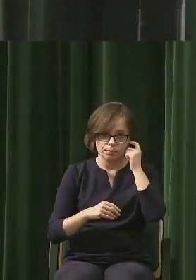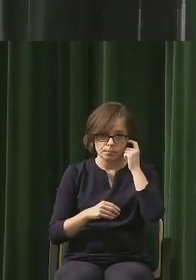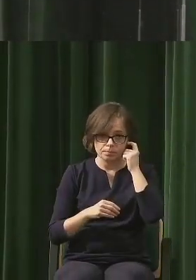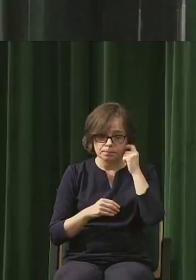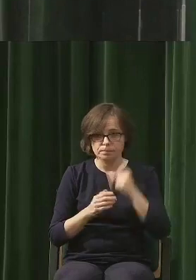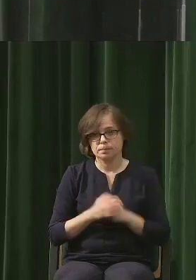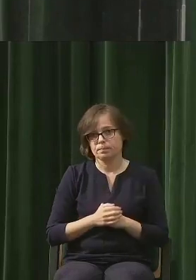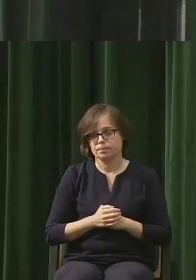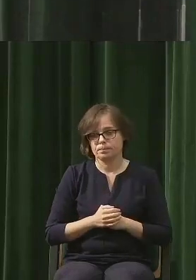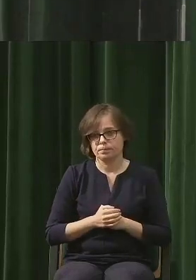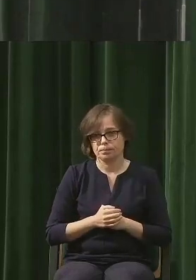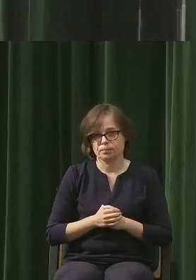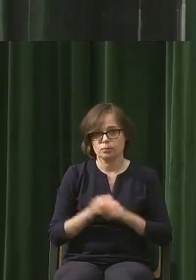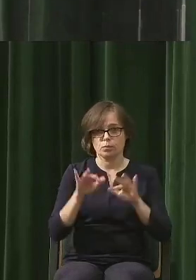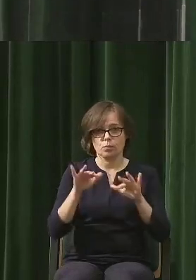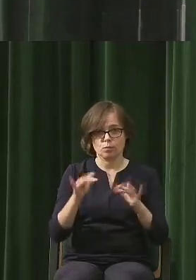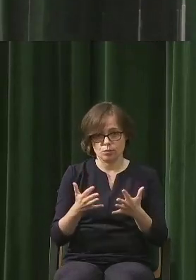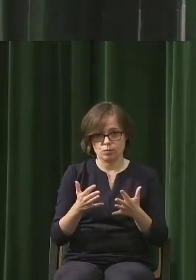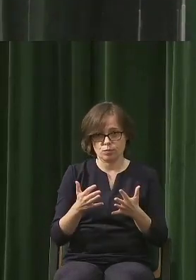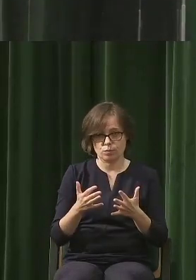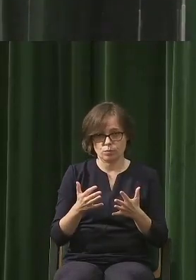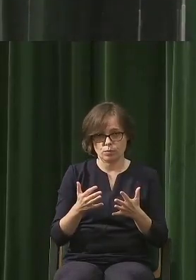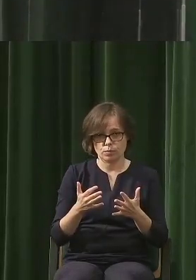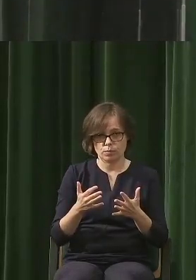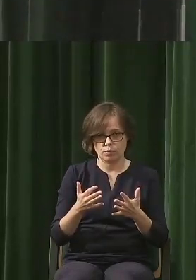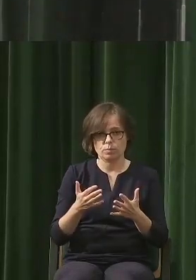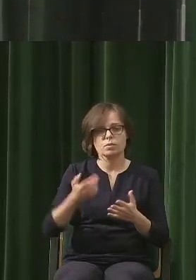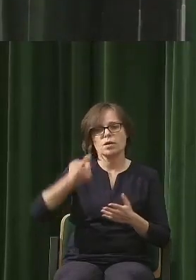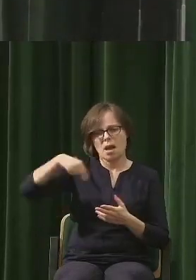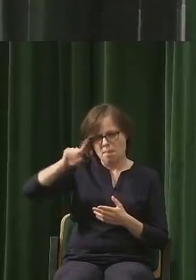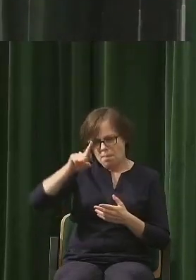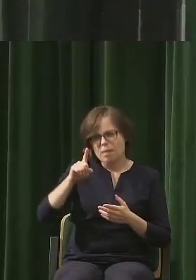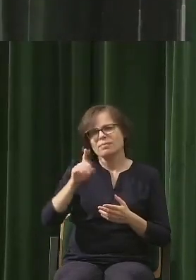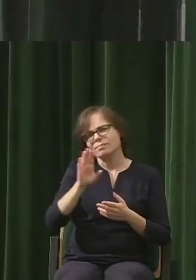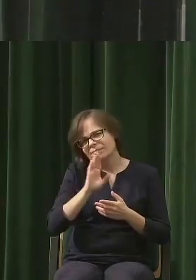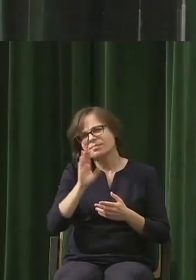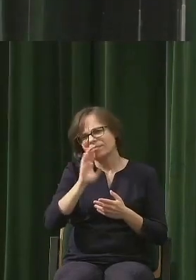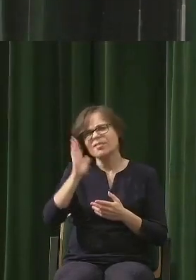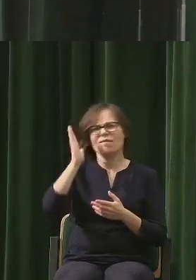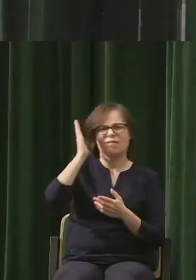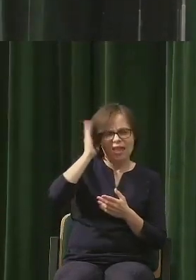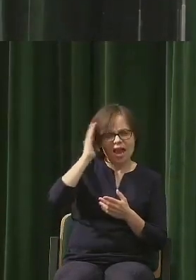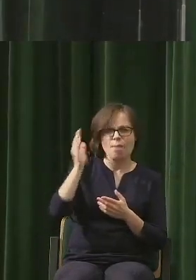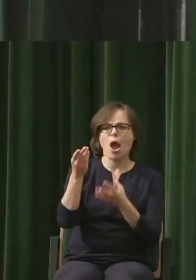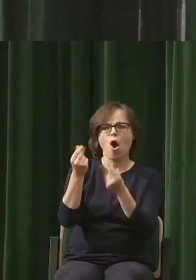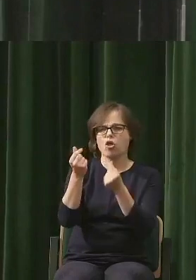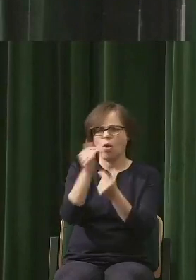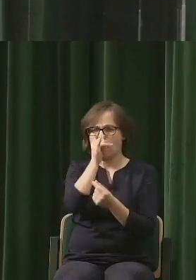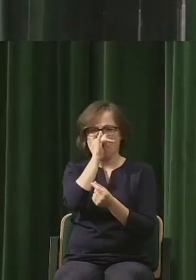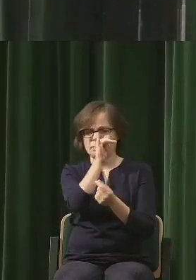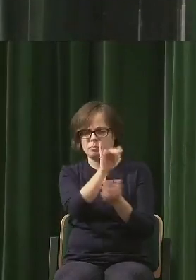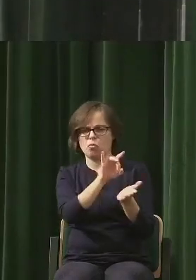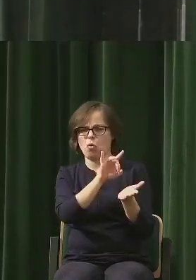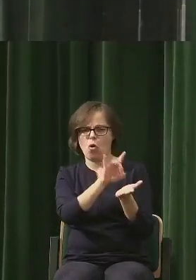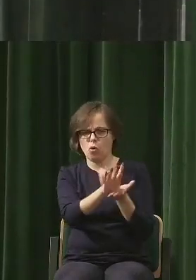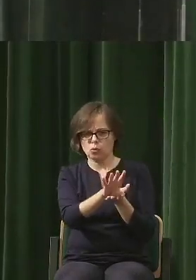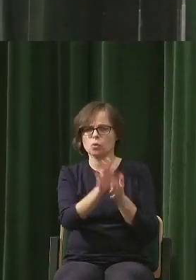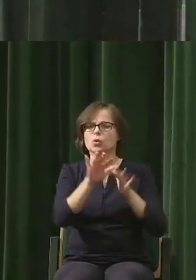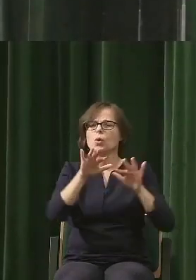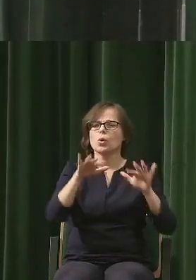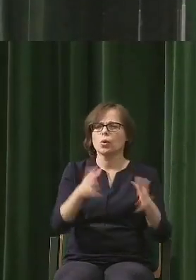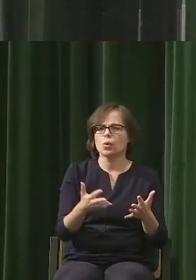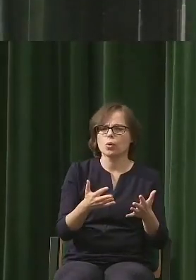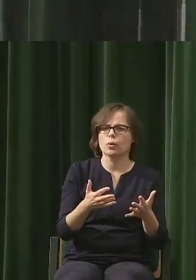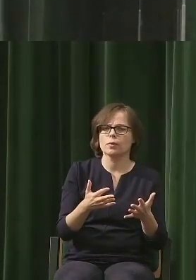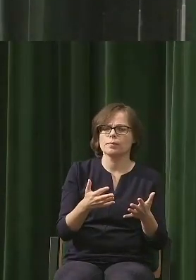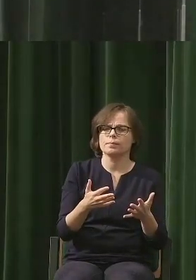Czyli twierdzenie, że i tacie, które mamy gdzieś z tyłu głowy i które chyba ekonomia cały czas właśnie nie może odrzucić, to twierdzenie, że